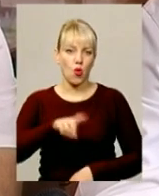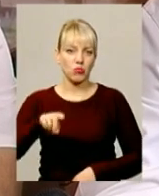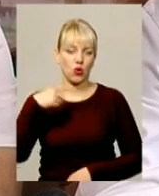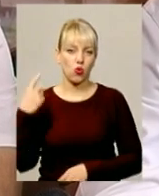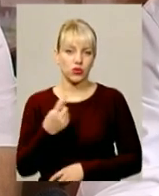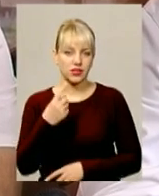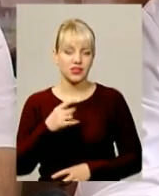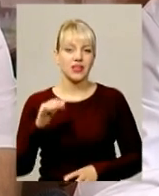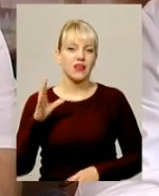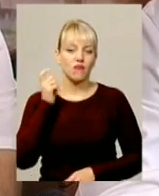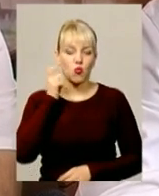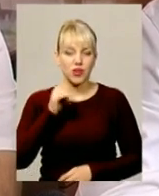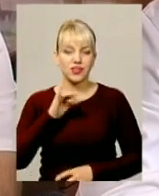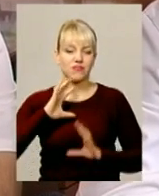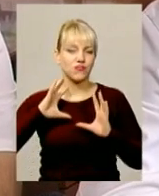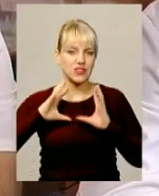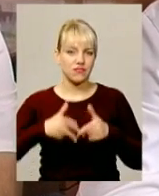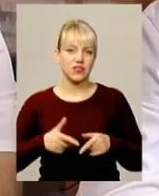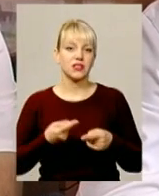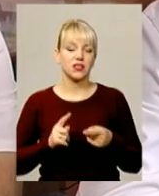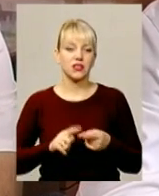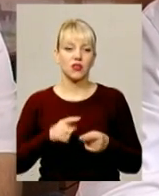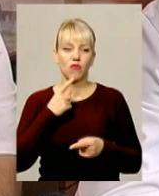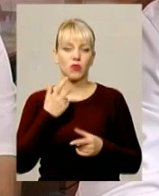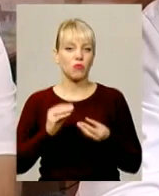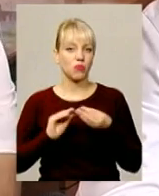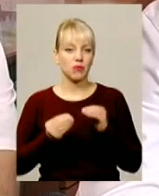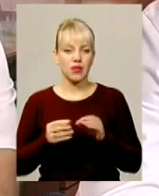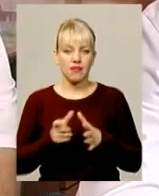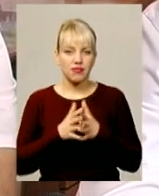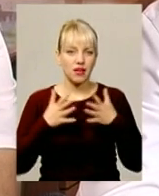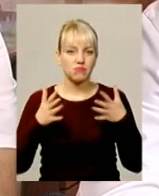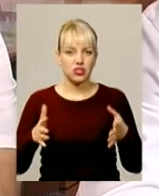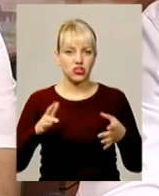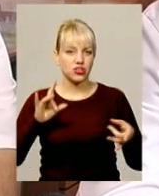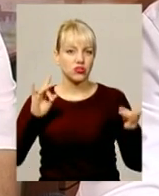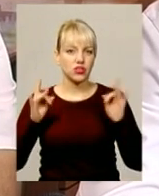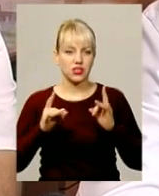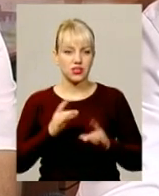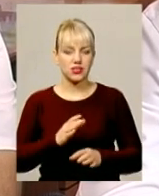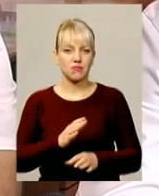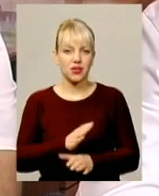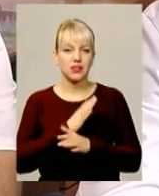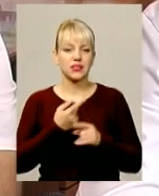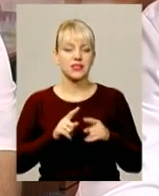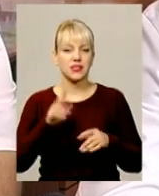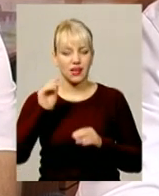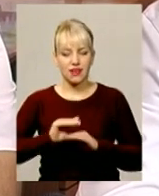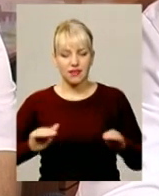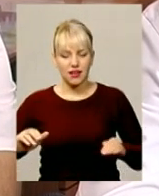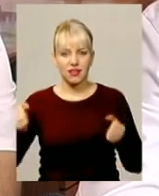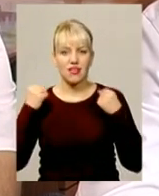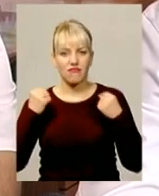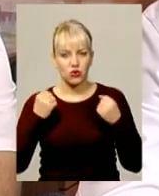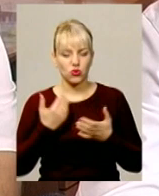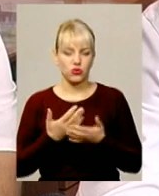Тому, якщо ми обговорюємо цю проблематику, найбільш резонансні смерті школярів на фізкультурі, спортсменів на